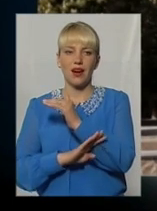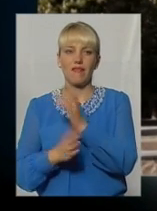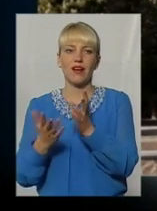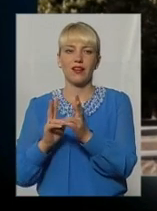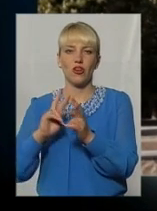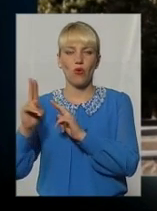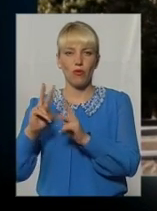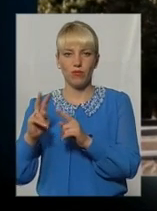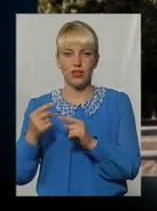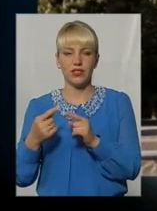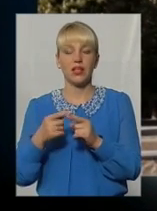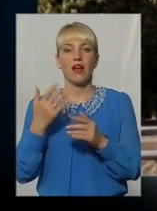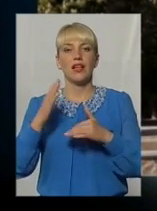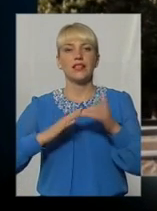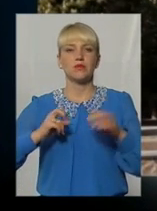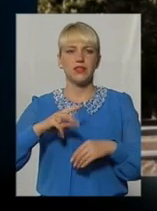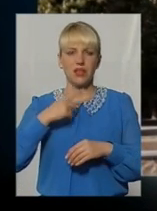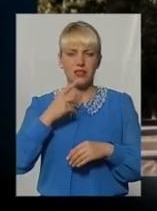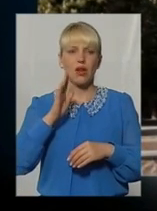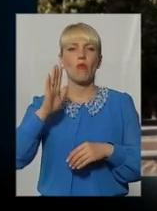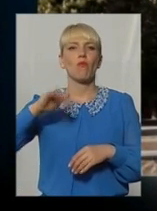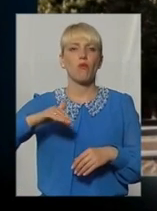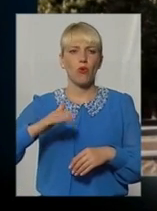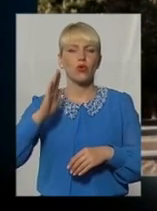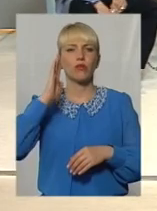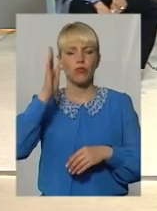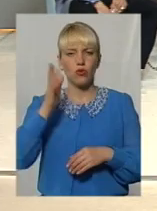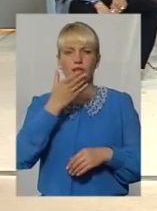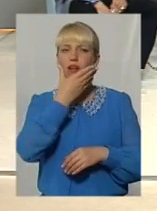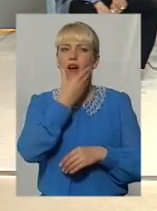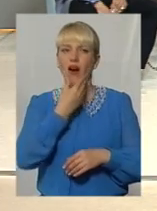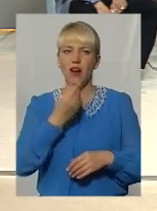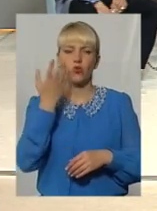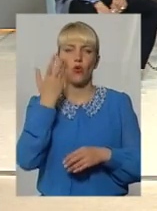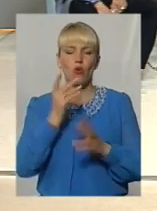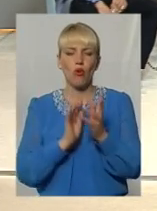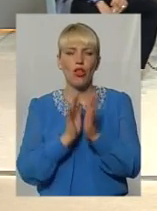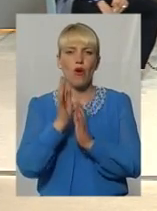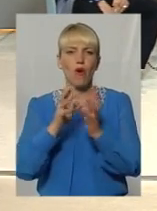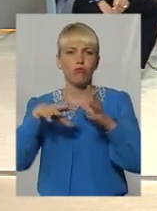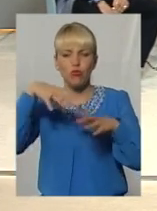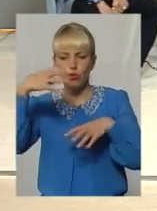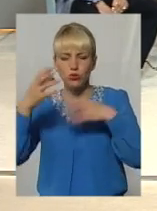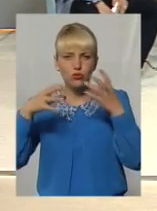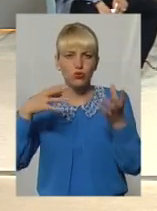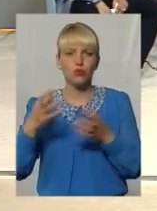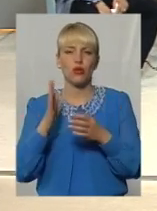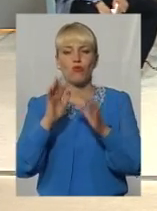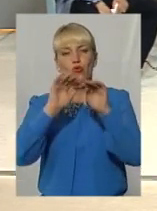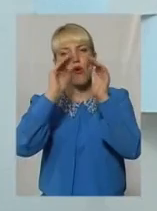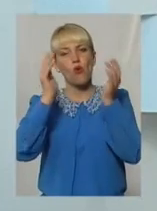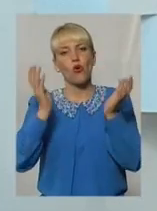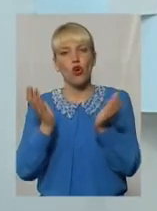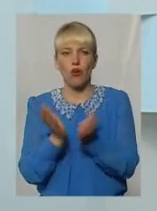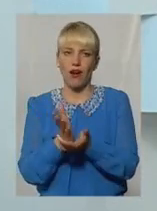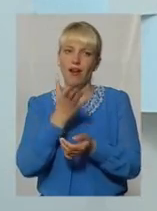Ну, спеціалісти будуть говорити, що вони потім стануть гарними, значить, коли обростуть, і будуть вони кругленькі і